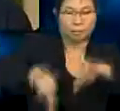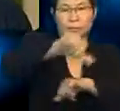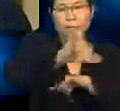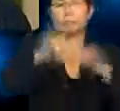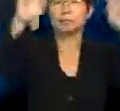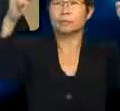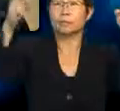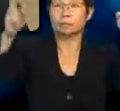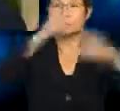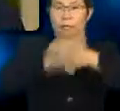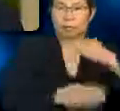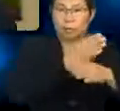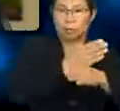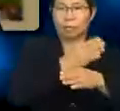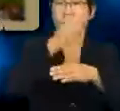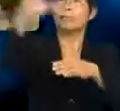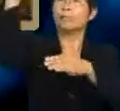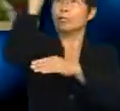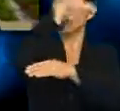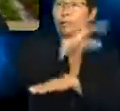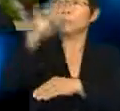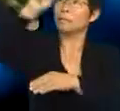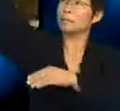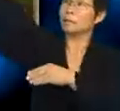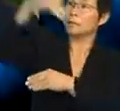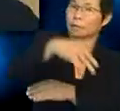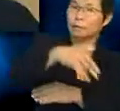bertajuk bumi, bulan dan matahari.